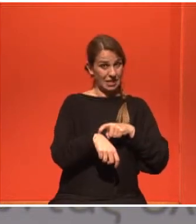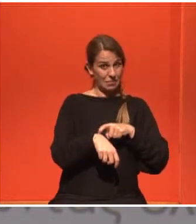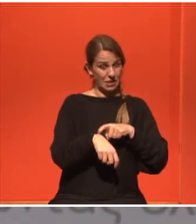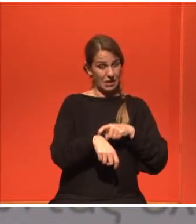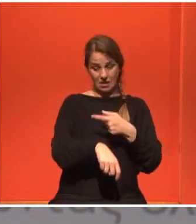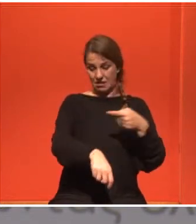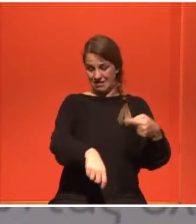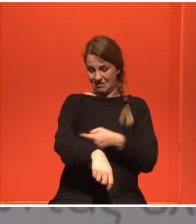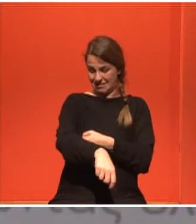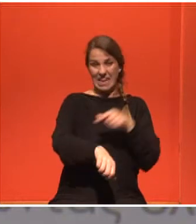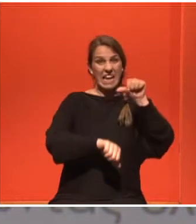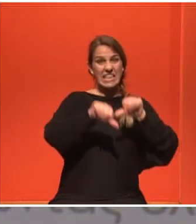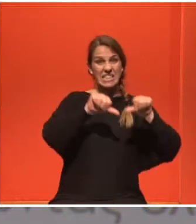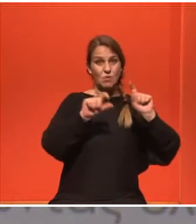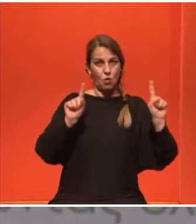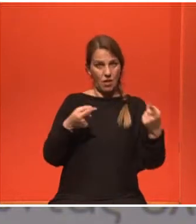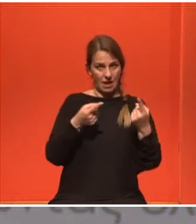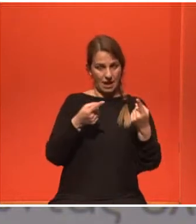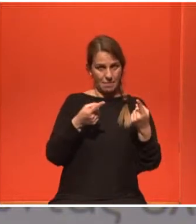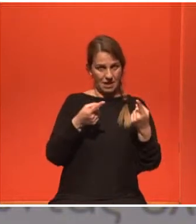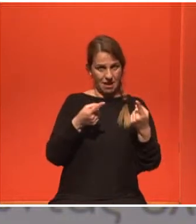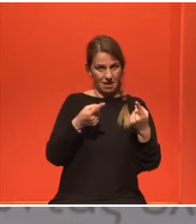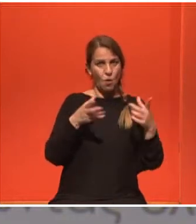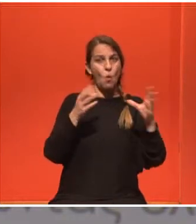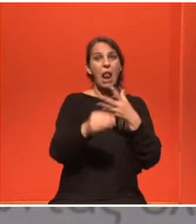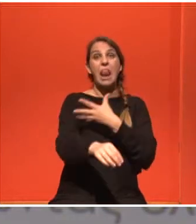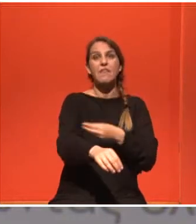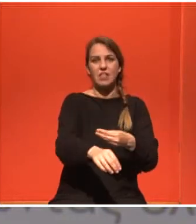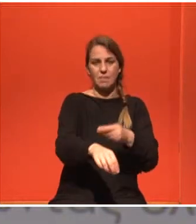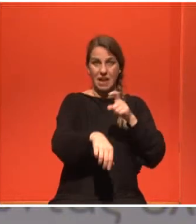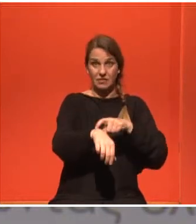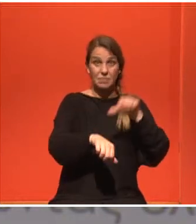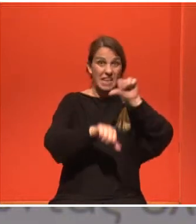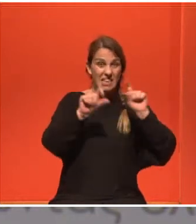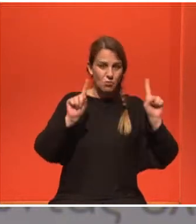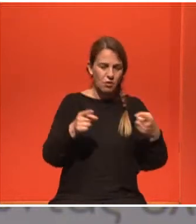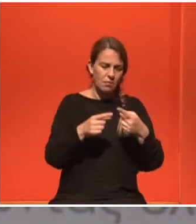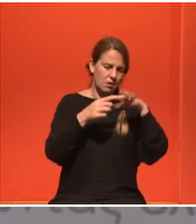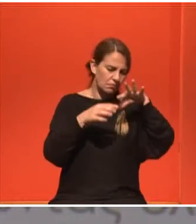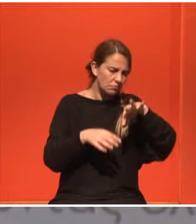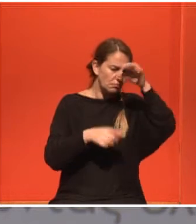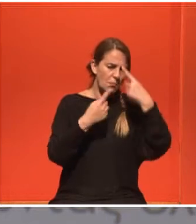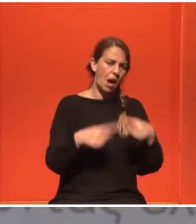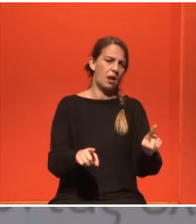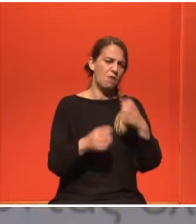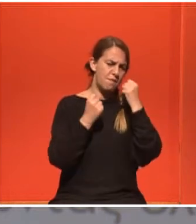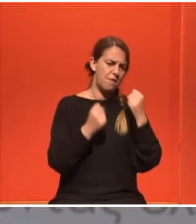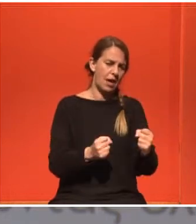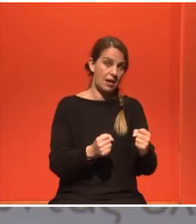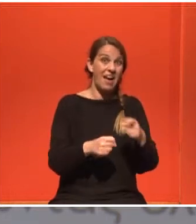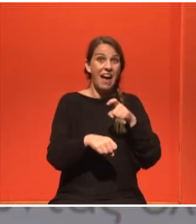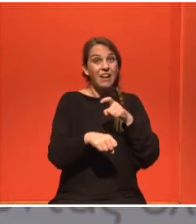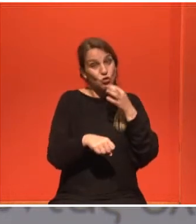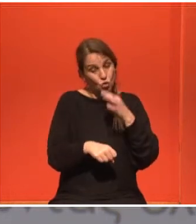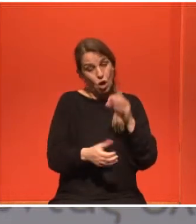χημειοθεραπείων της λευχαιμίας που είναι πολύ ξεχωριστές από τις άλλες χημειοθεραπείες το